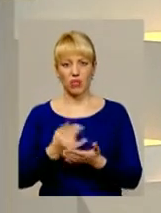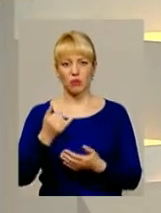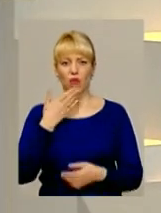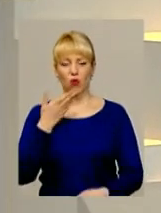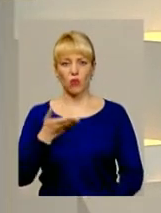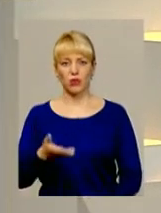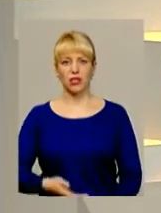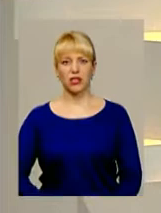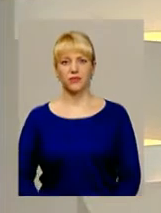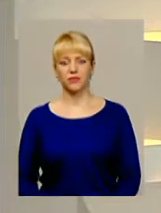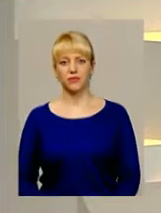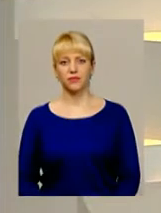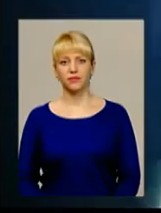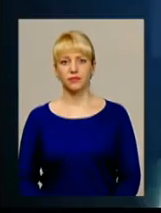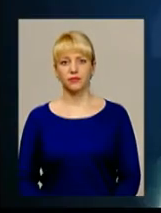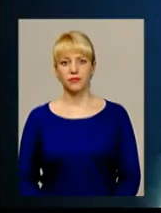коментарі. Далі продовжимо.